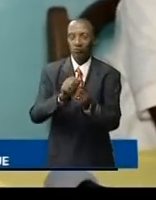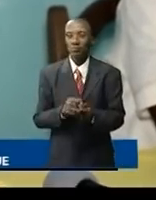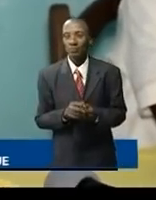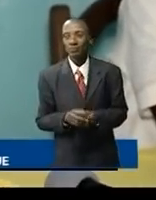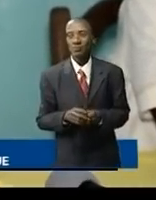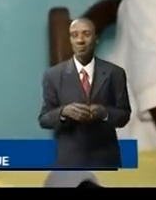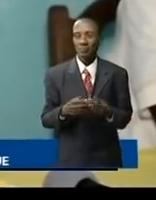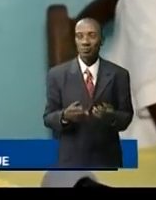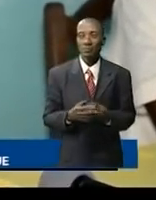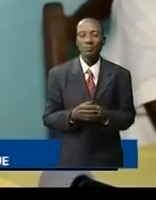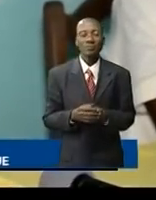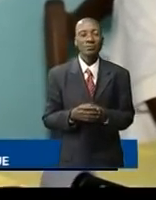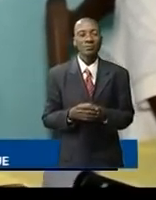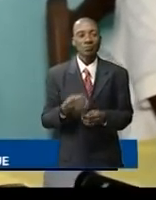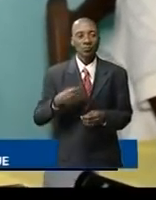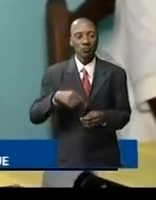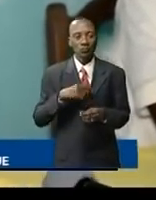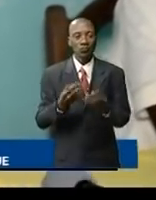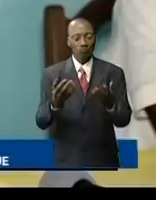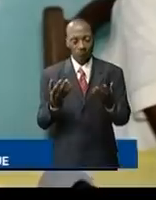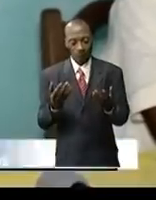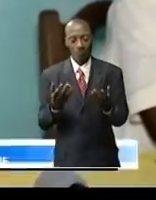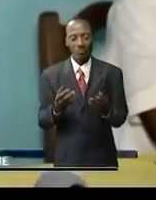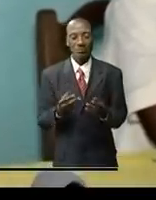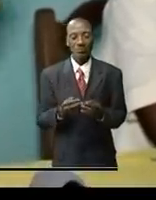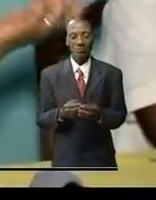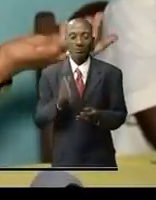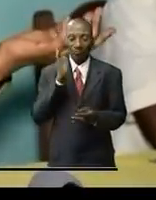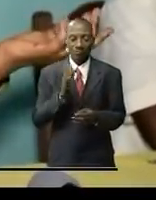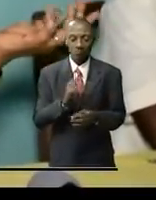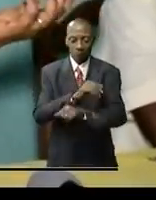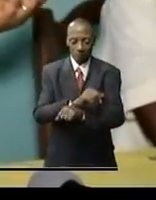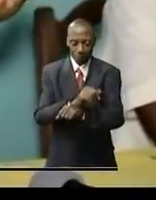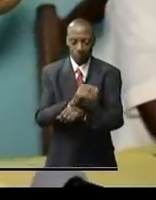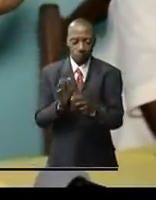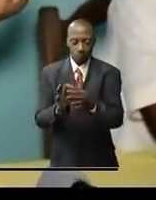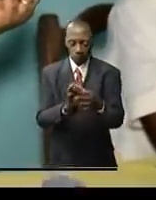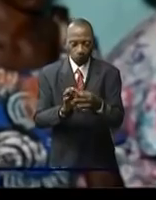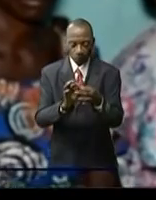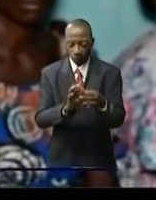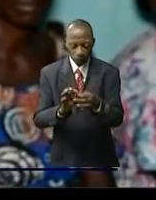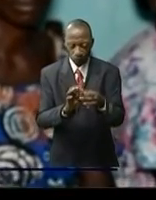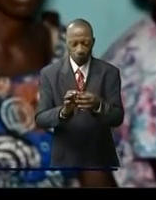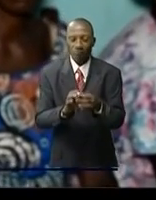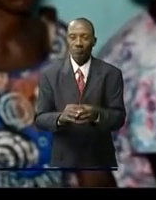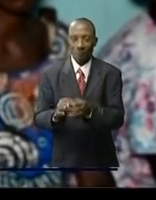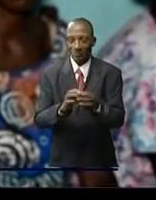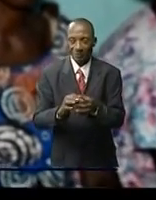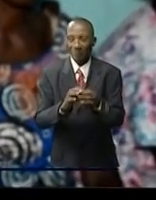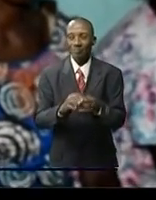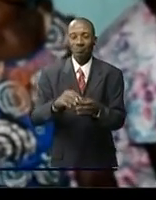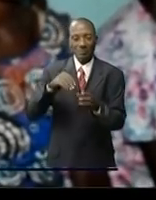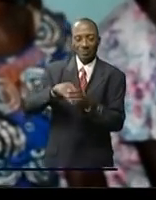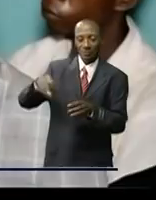habitudes c'est une responsabilité de nous tous Le président de la République'est le président la mais c'est le de et nous